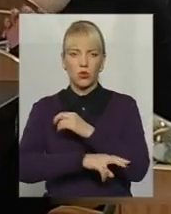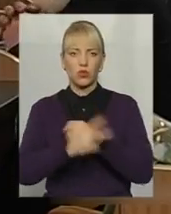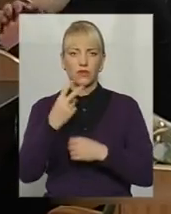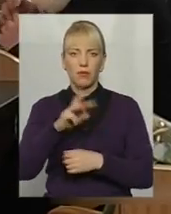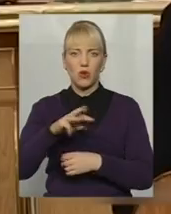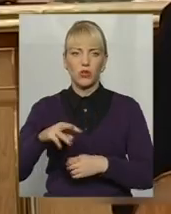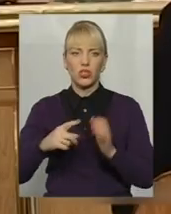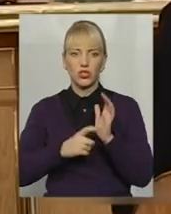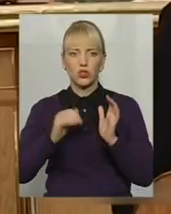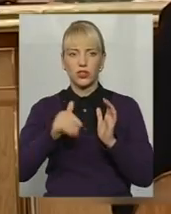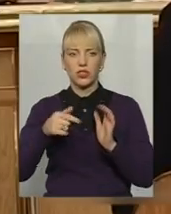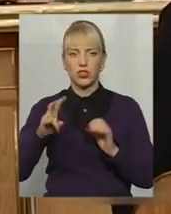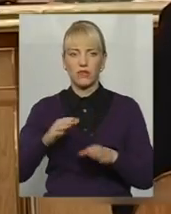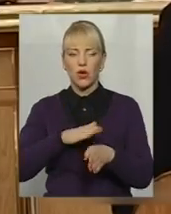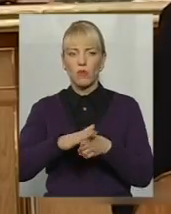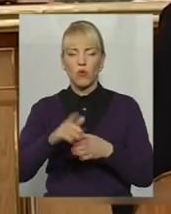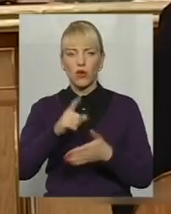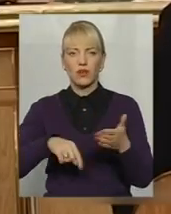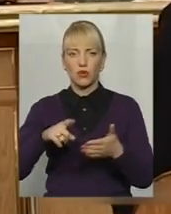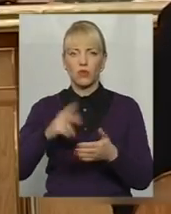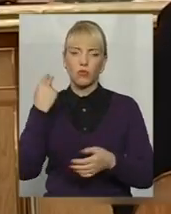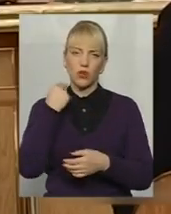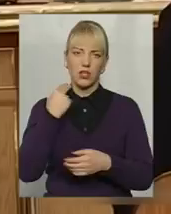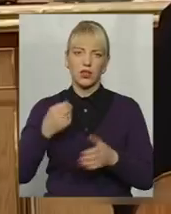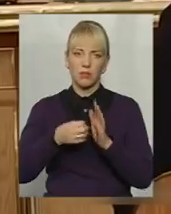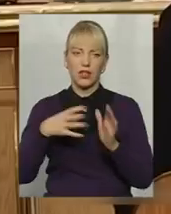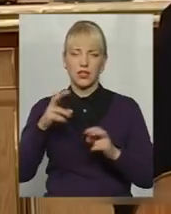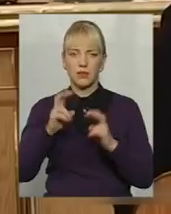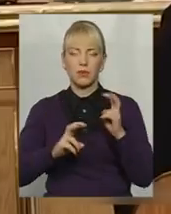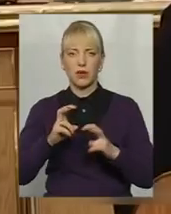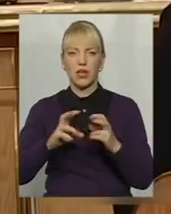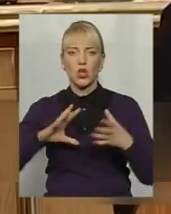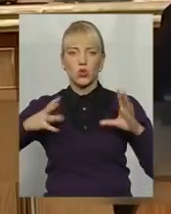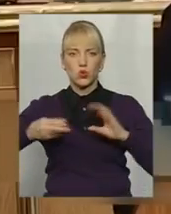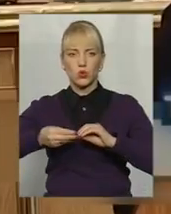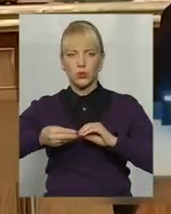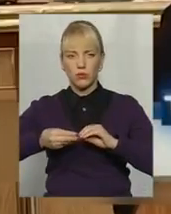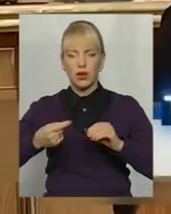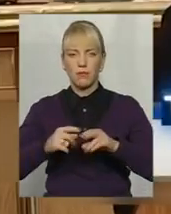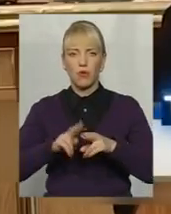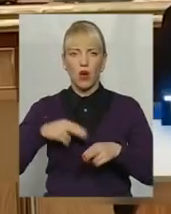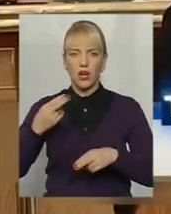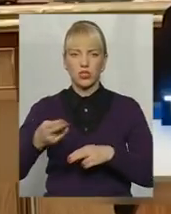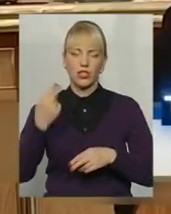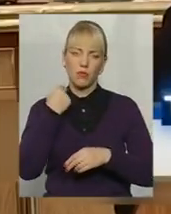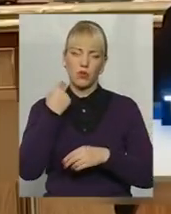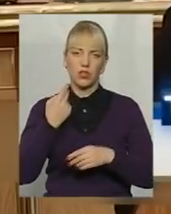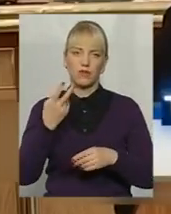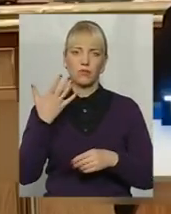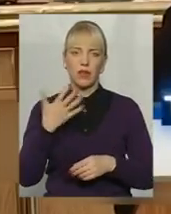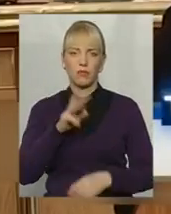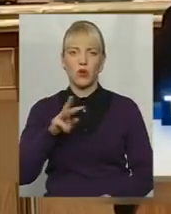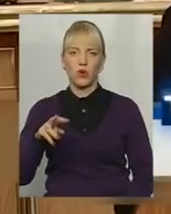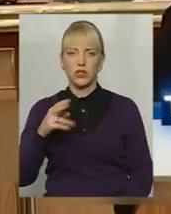тисяч гривень. Повністю ліквідовані борги на 15 підприємствам. Сума погашених боргів склала 5